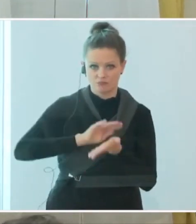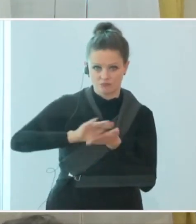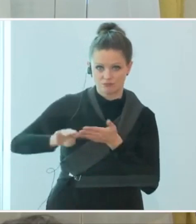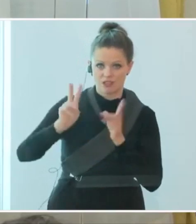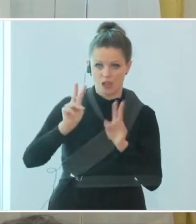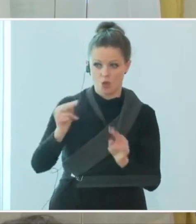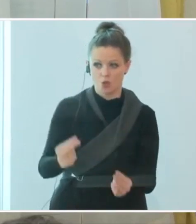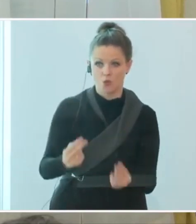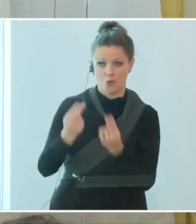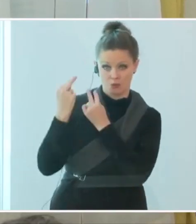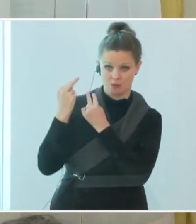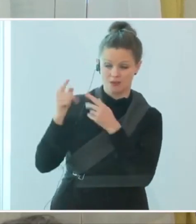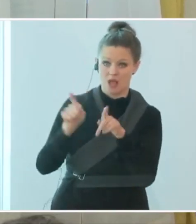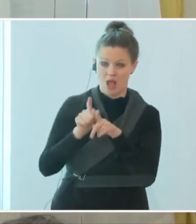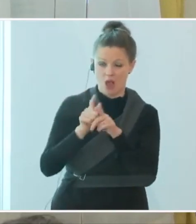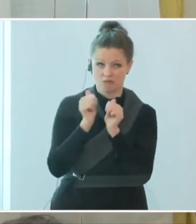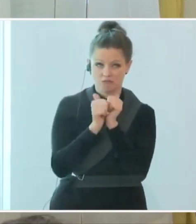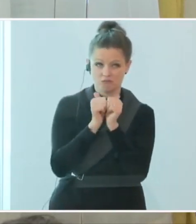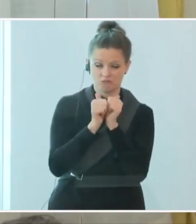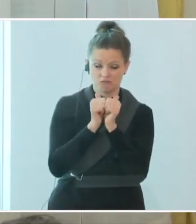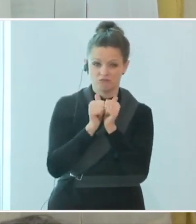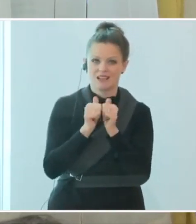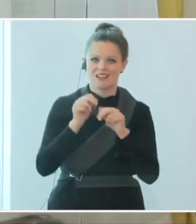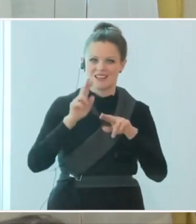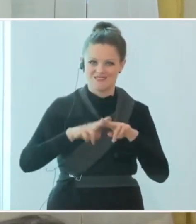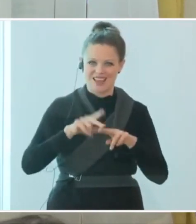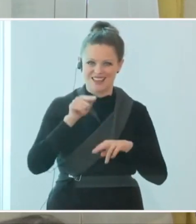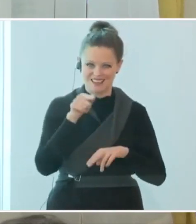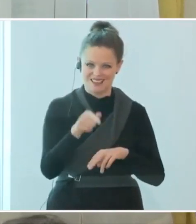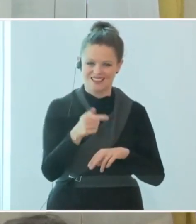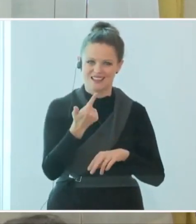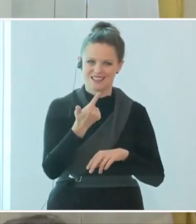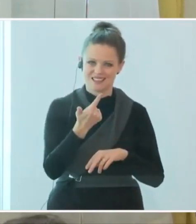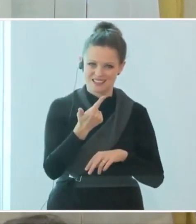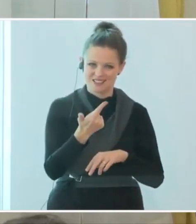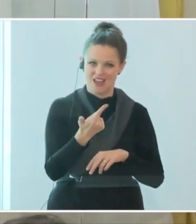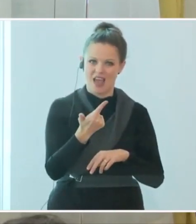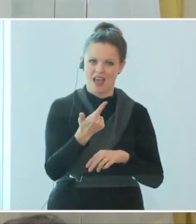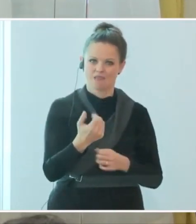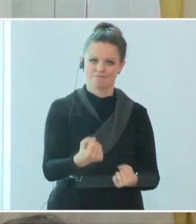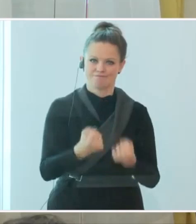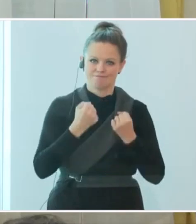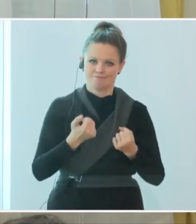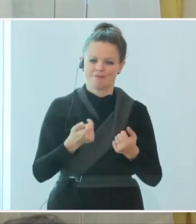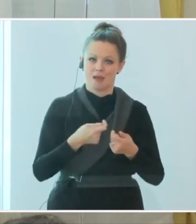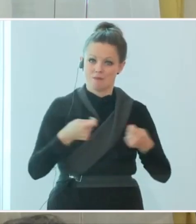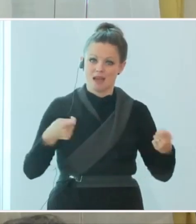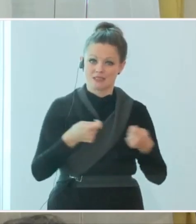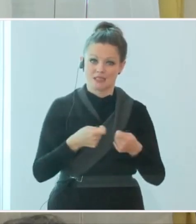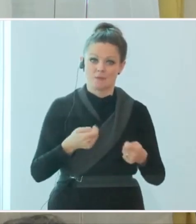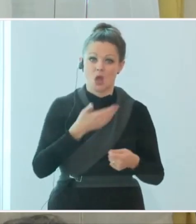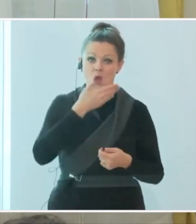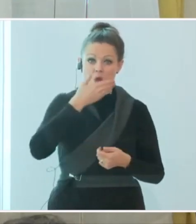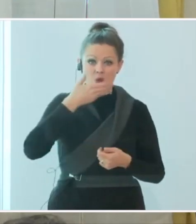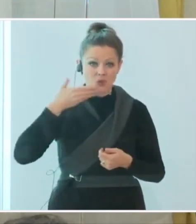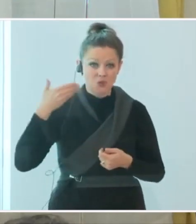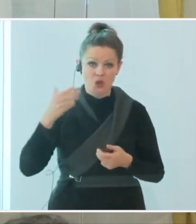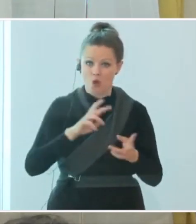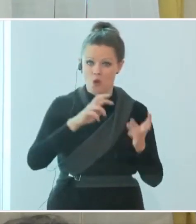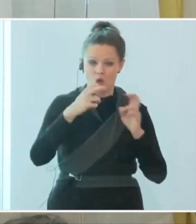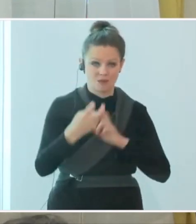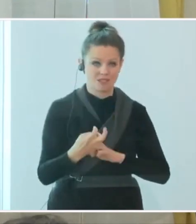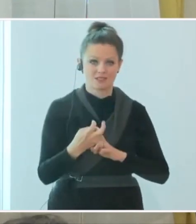rückblickend gerechnet, hätten wir diese zwei großen, starken Maßnahmen nicht verwirklicht, dann ist davon